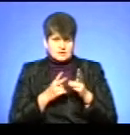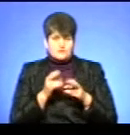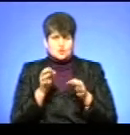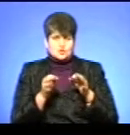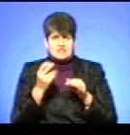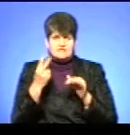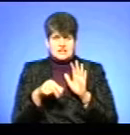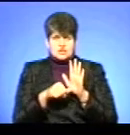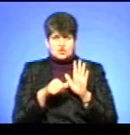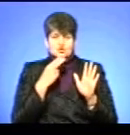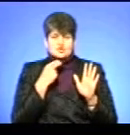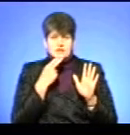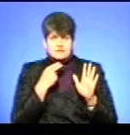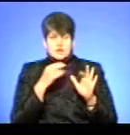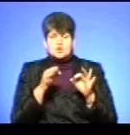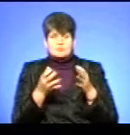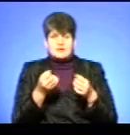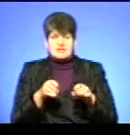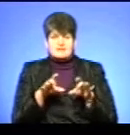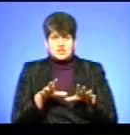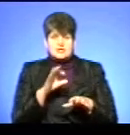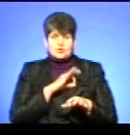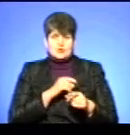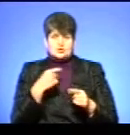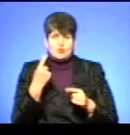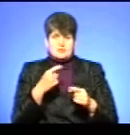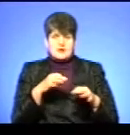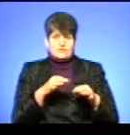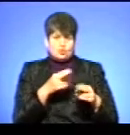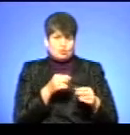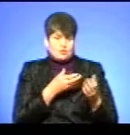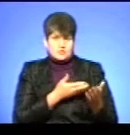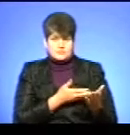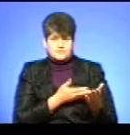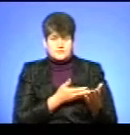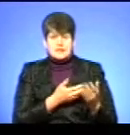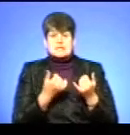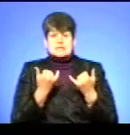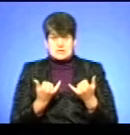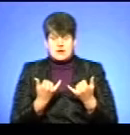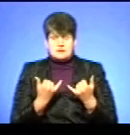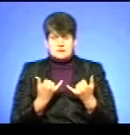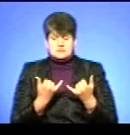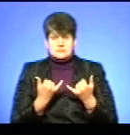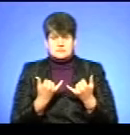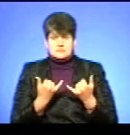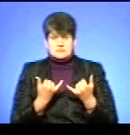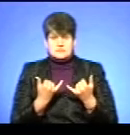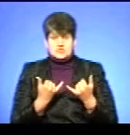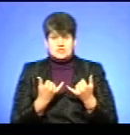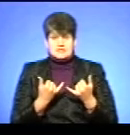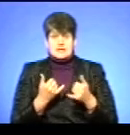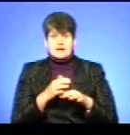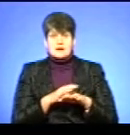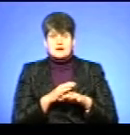ще 26 червня, суд прийняв рішення на користь облавтодору. І зараз через казначайські